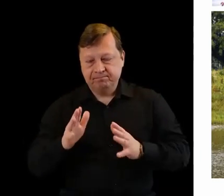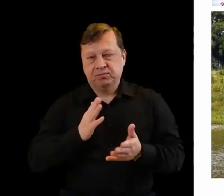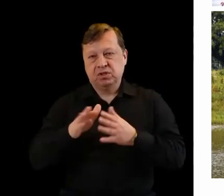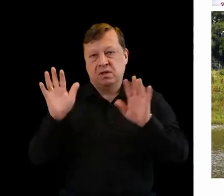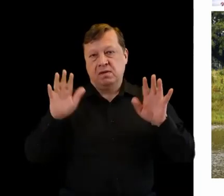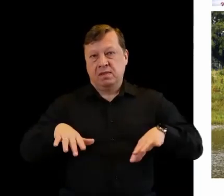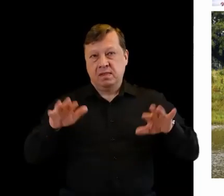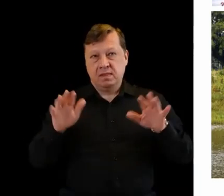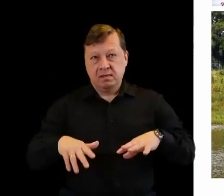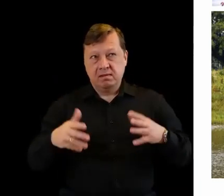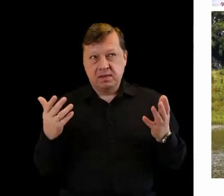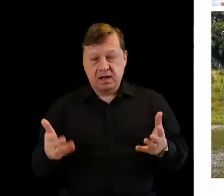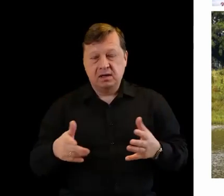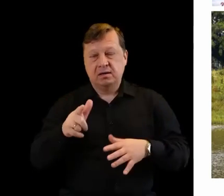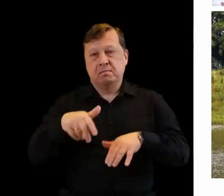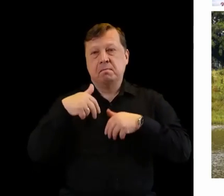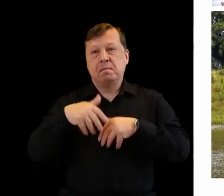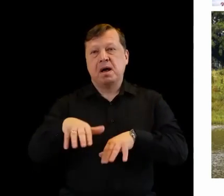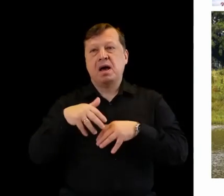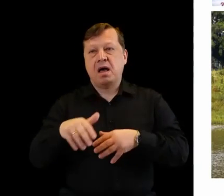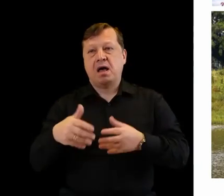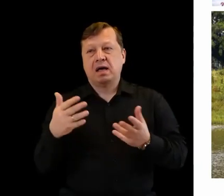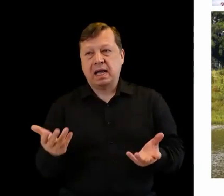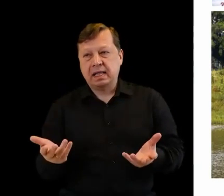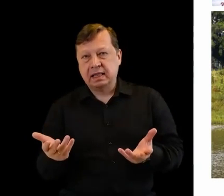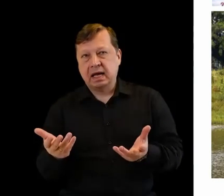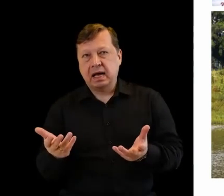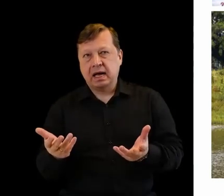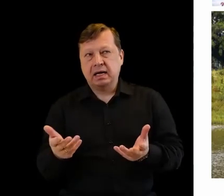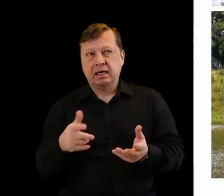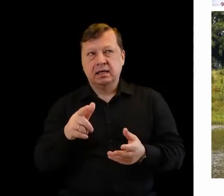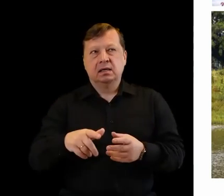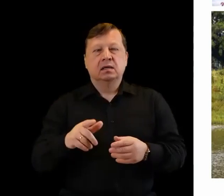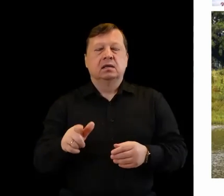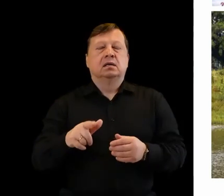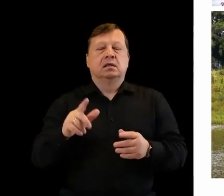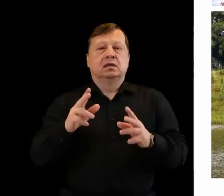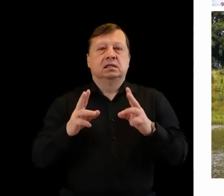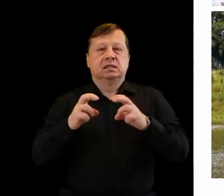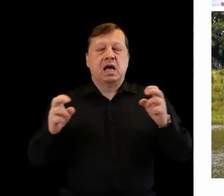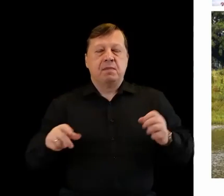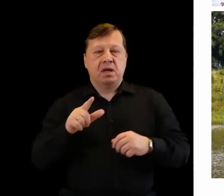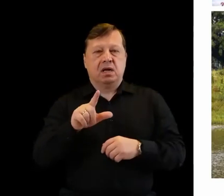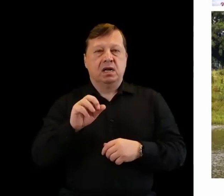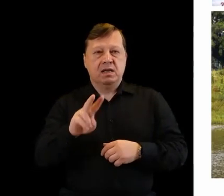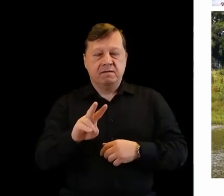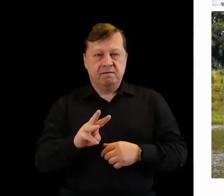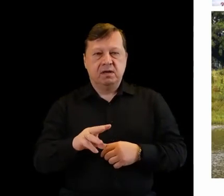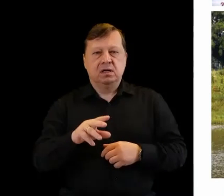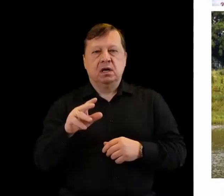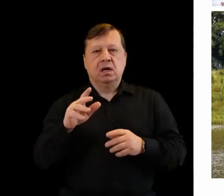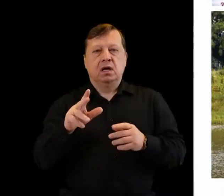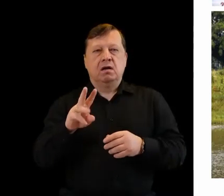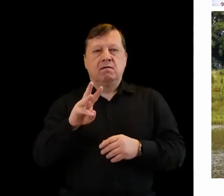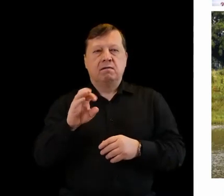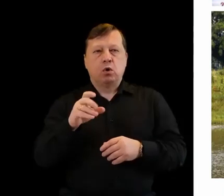Wielka Parada. Z zamku w Liwie 4 km do Węgrowa.